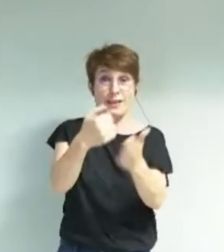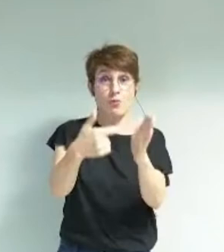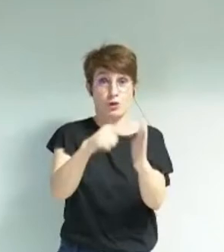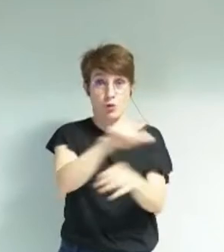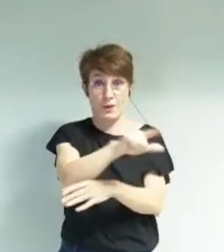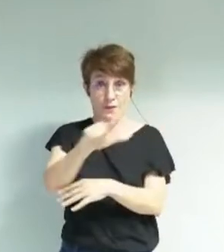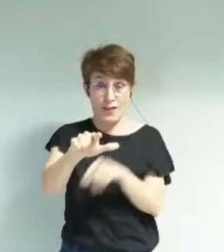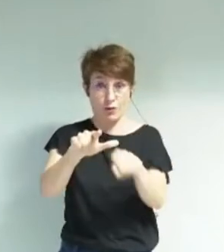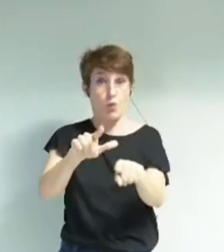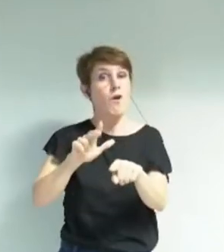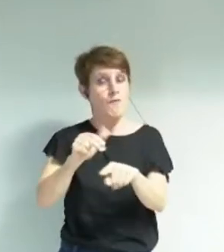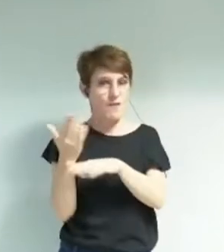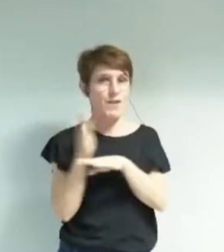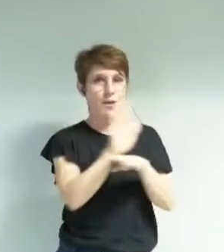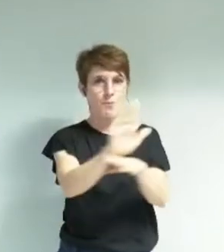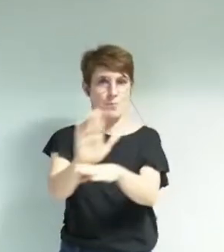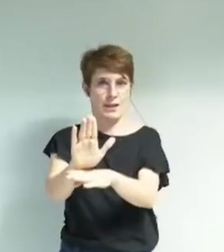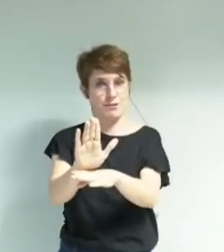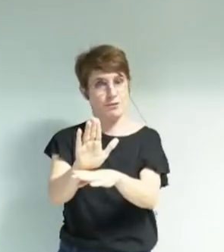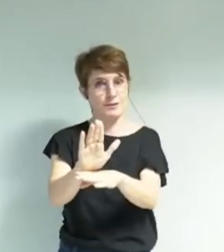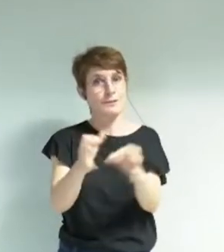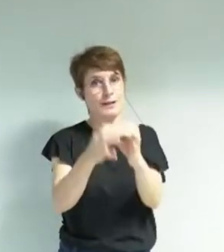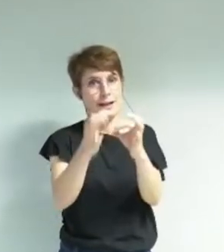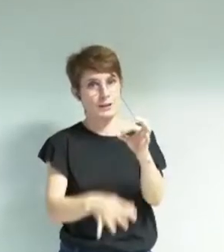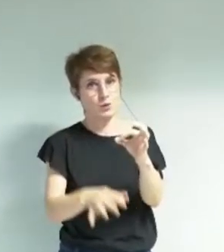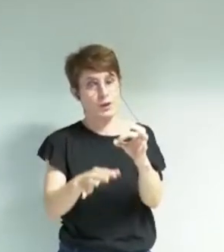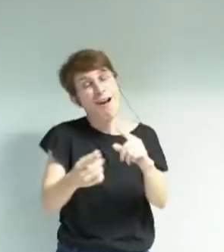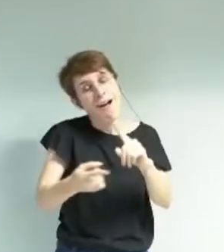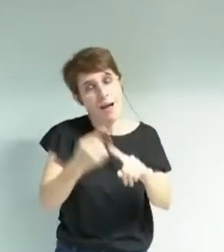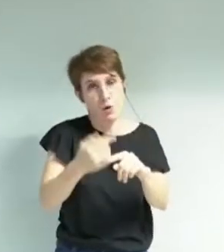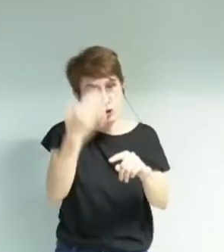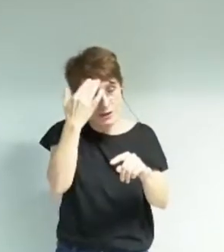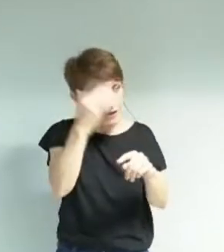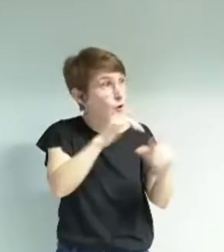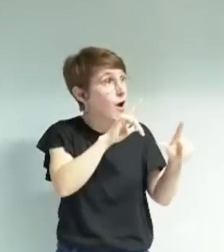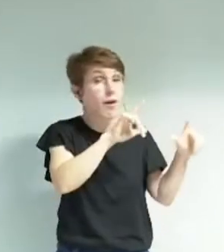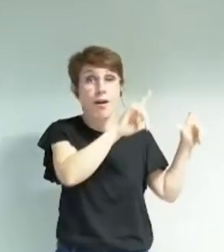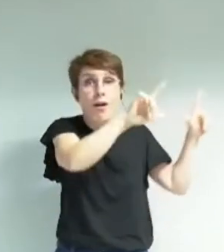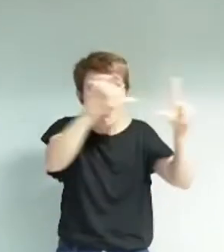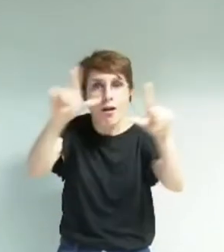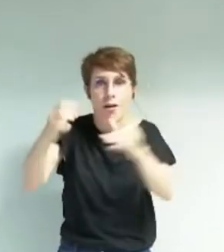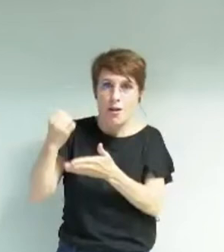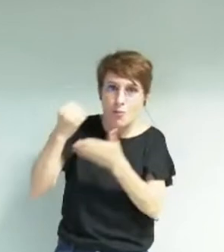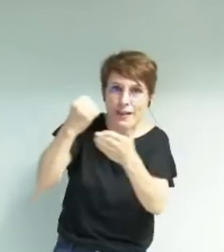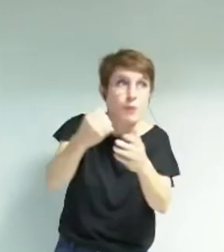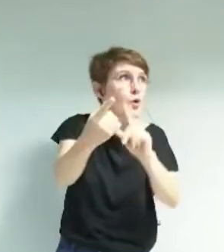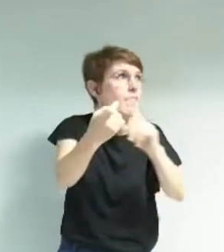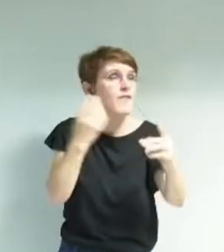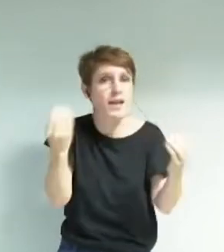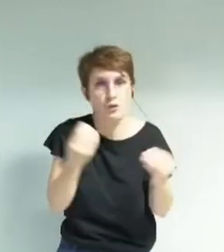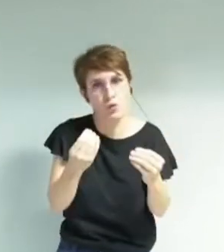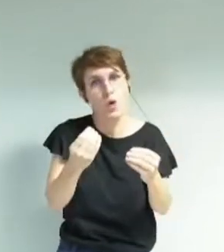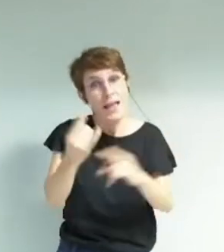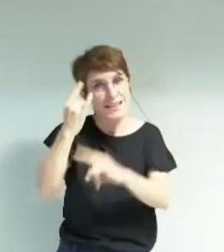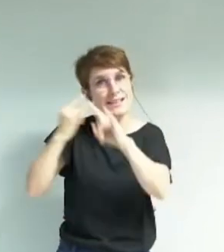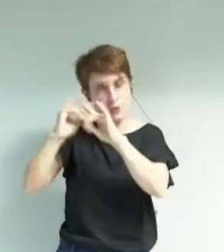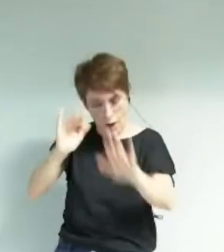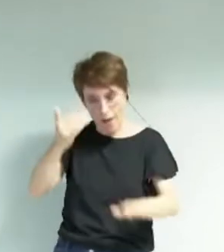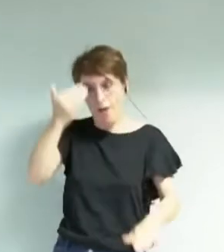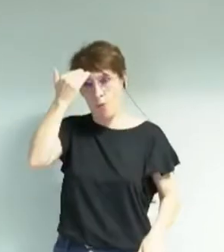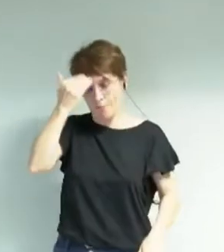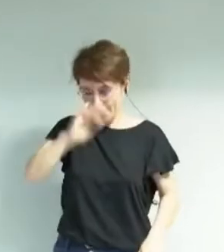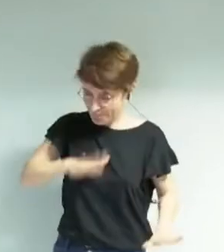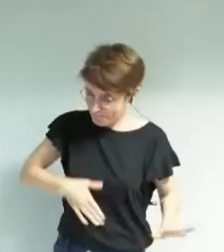entreprise exigeante et nécessaire de connaissance de son patrimoine et de reconnaissance de son histoire. La question des